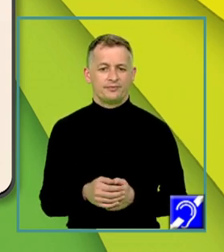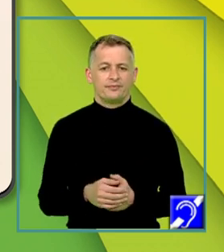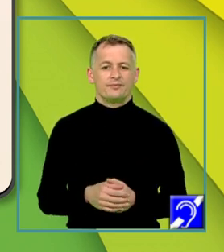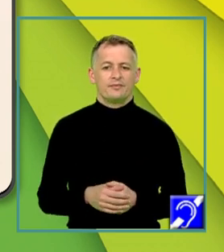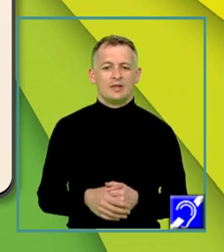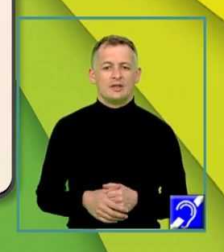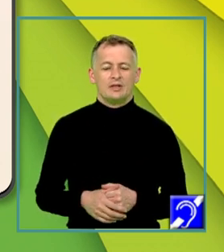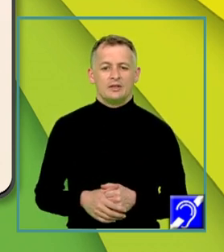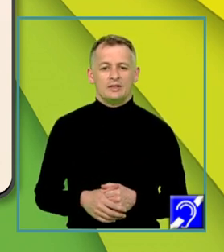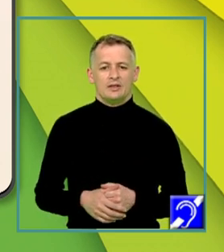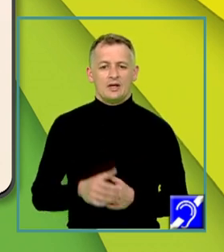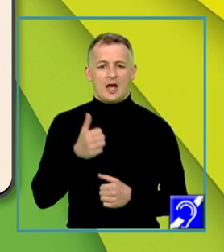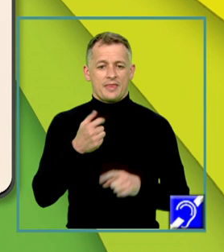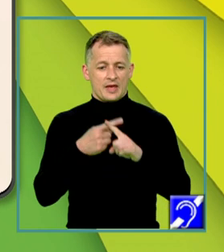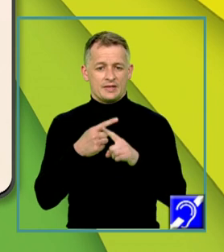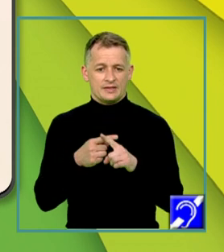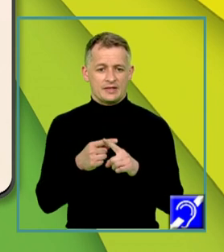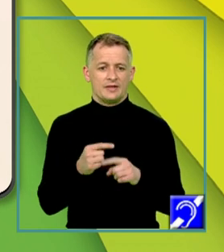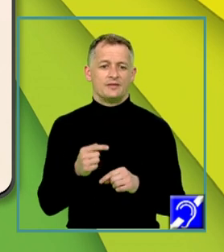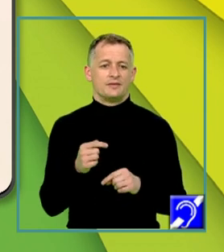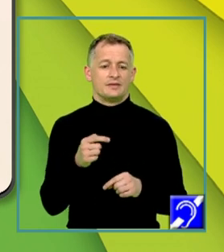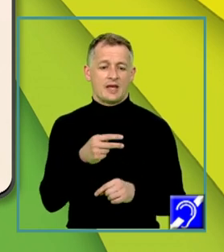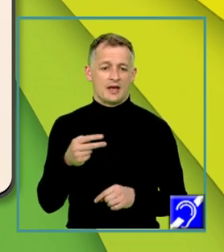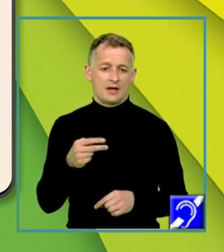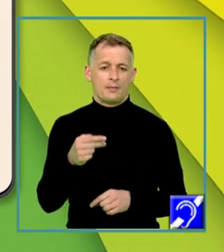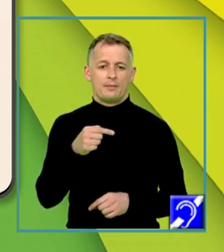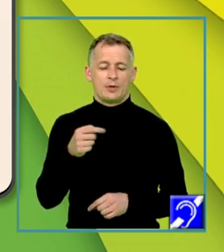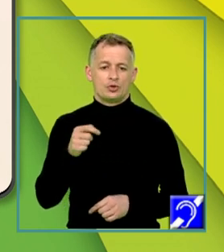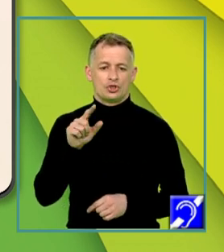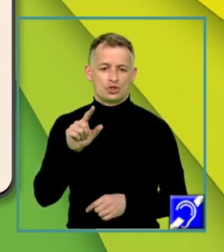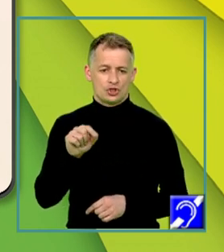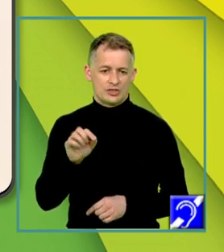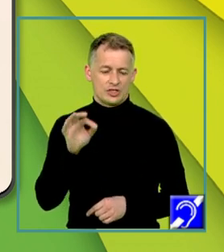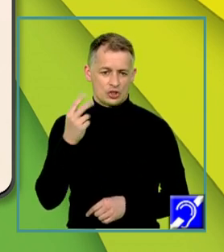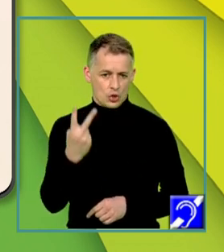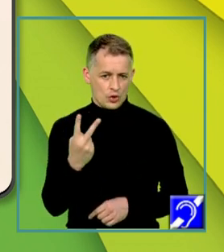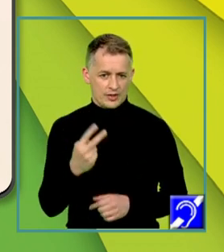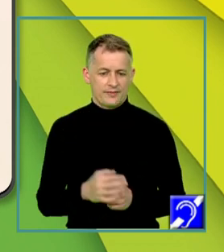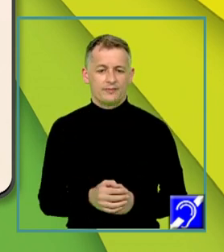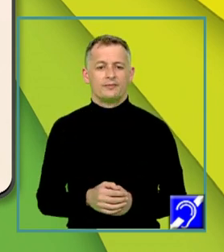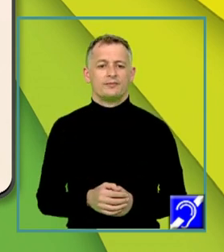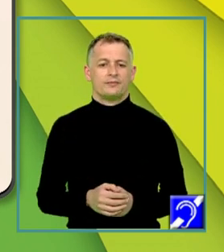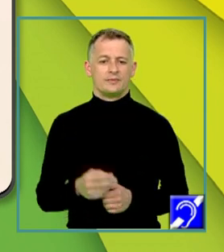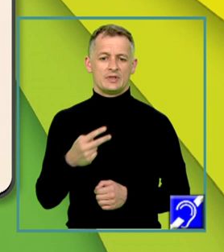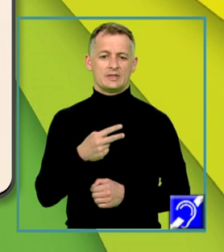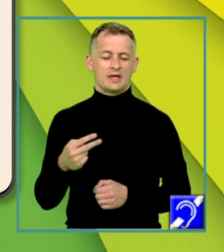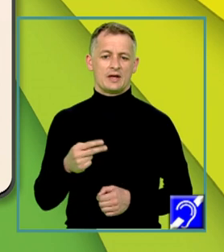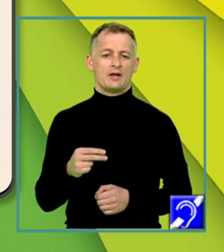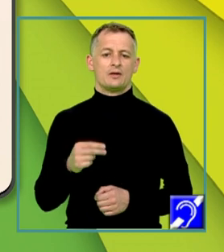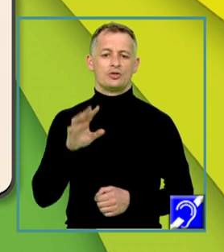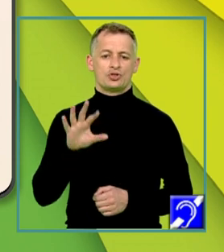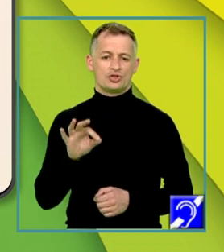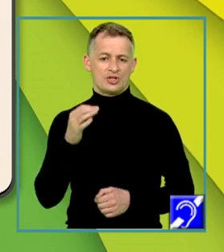determinantul matricea A de X egal cu minus 52 este echivalent cu 54 minus